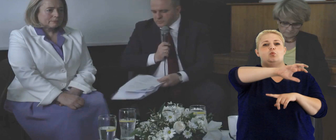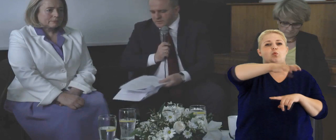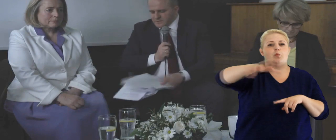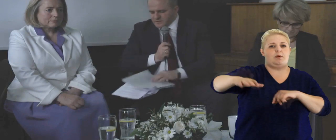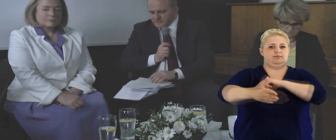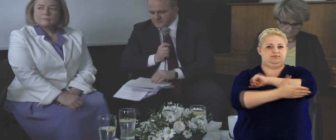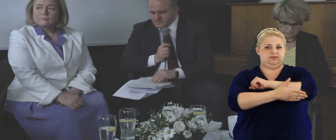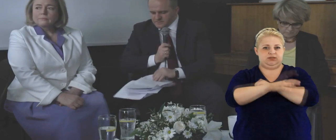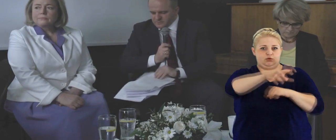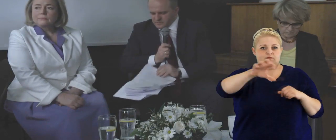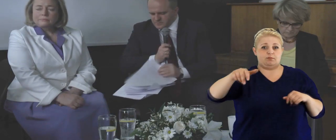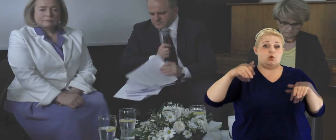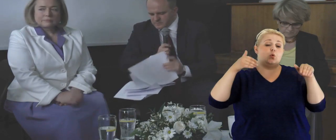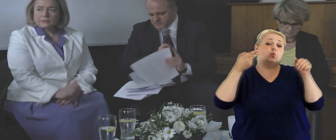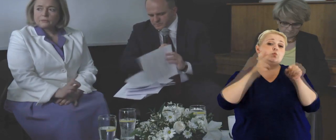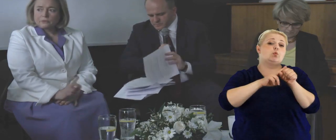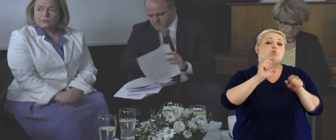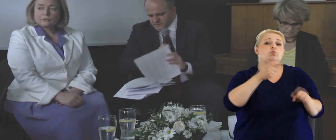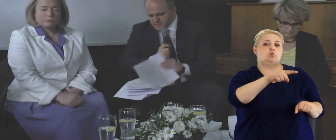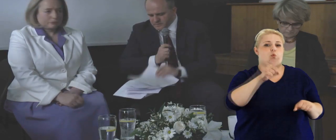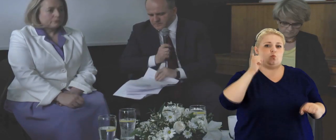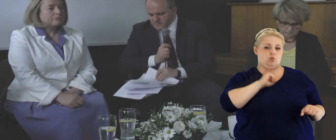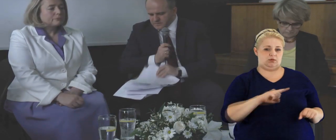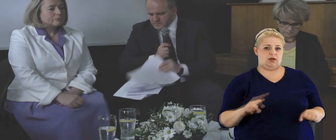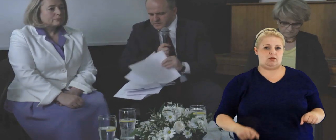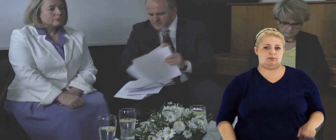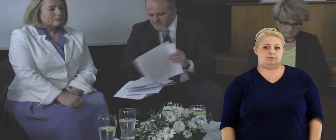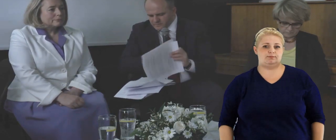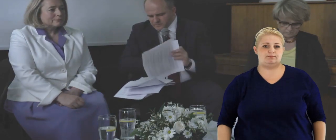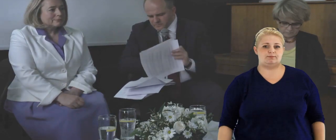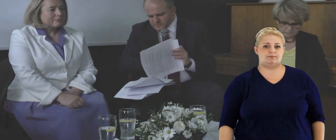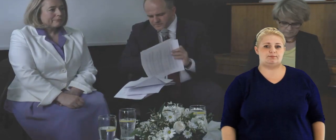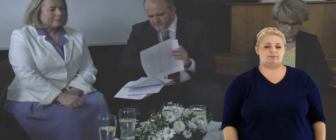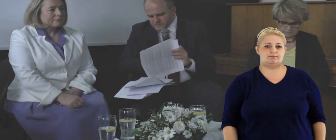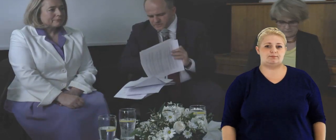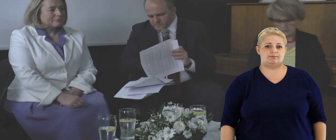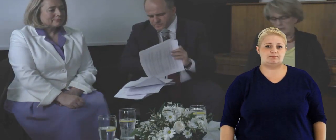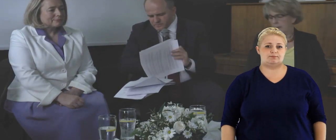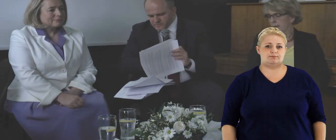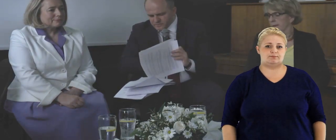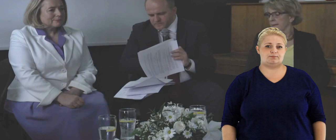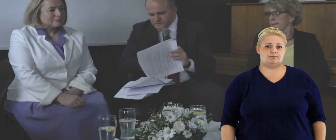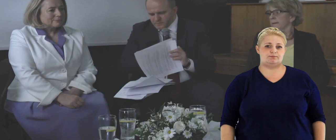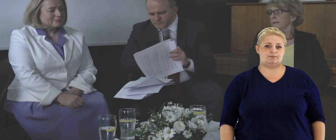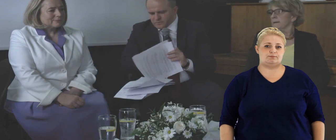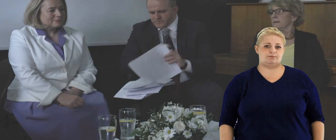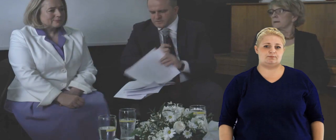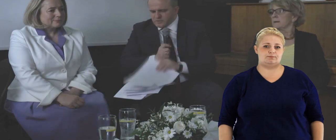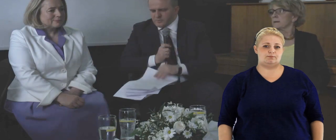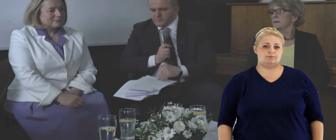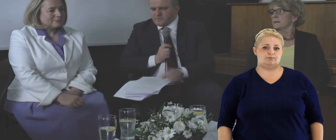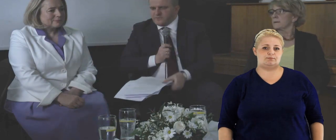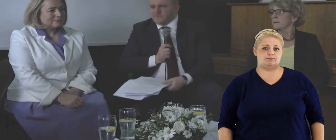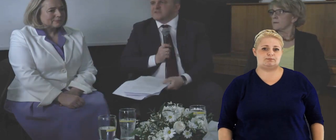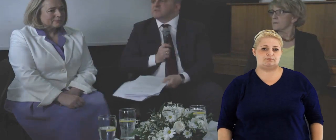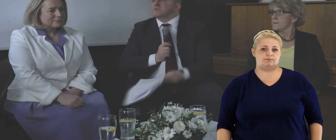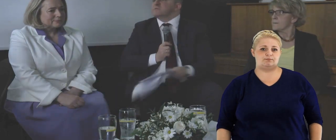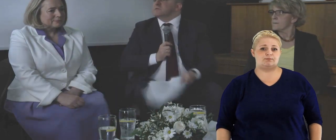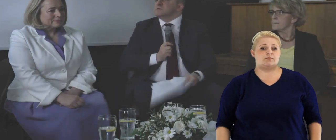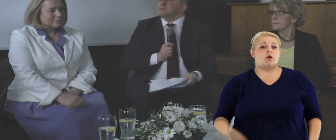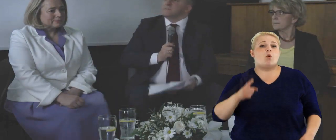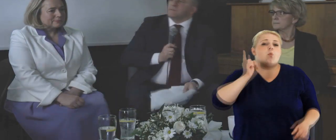I tutaj są, no, na przykład taki element, który tu jest ważny, żeby nie posługiwać się grupami